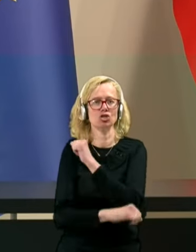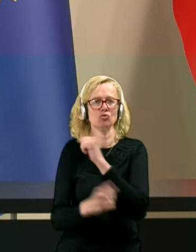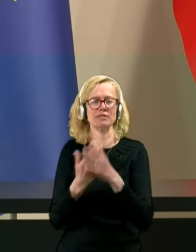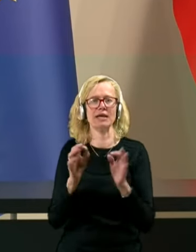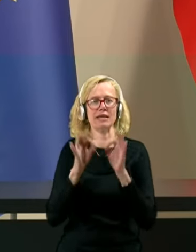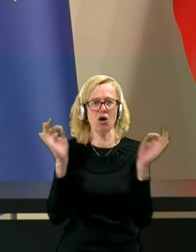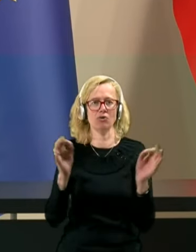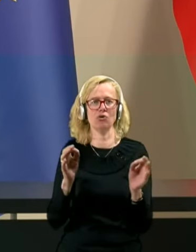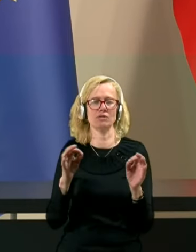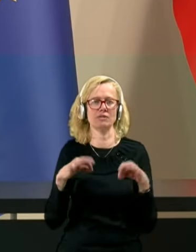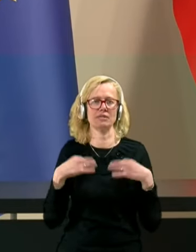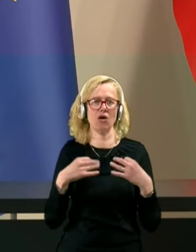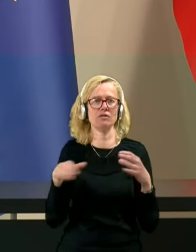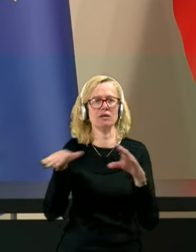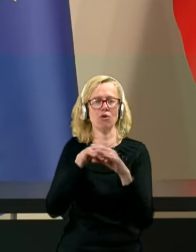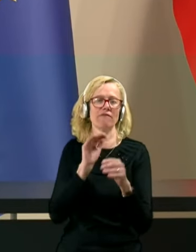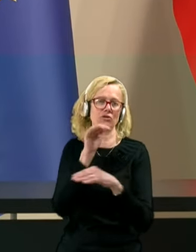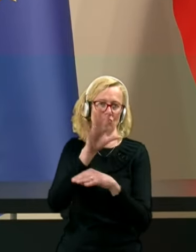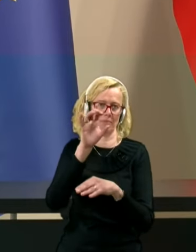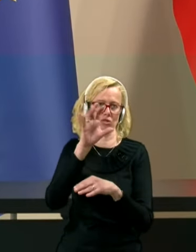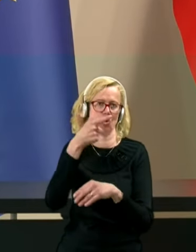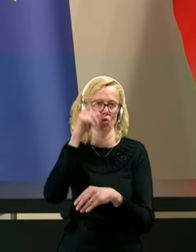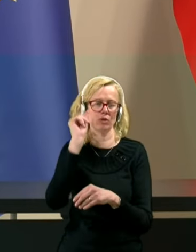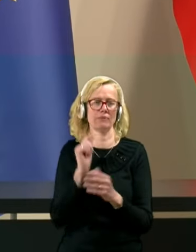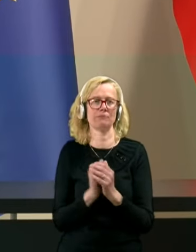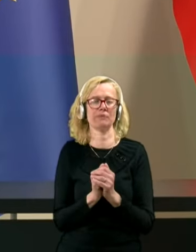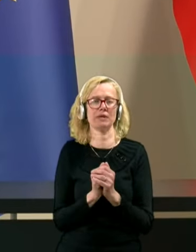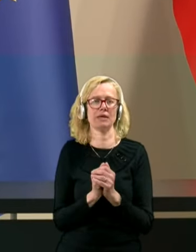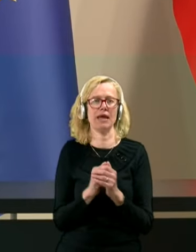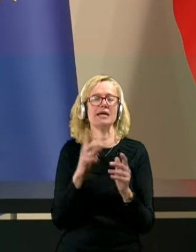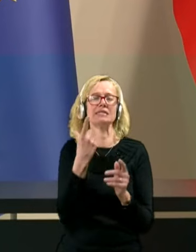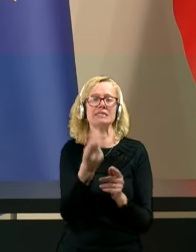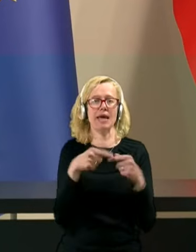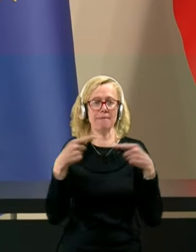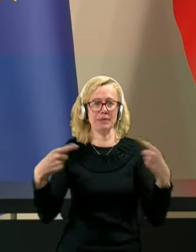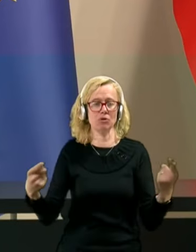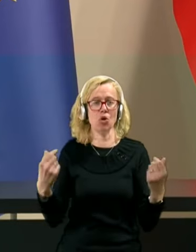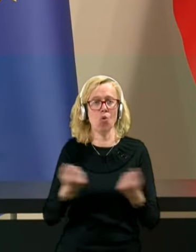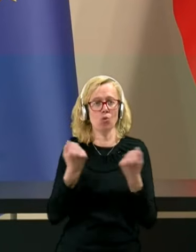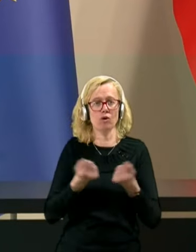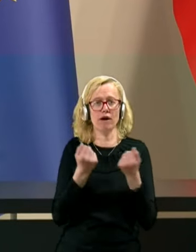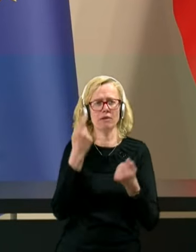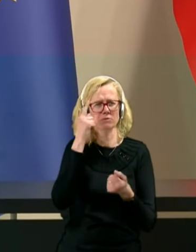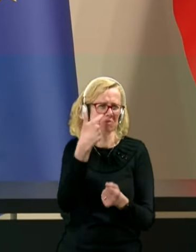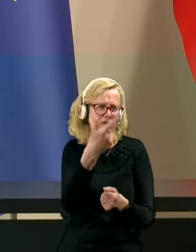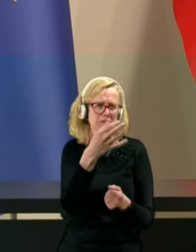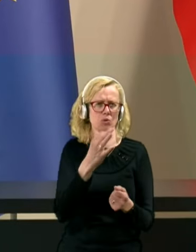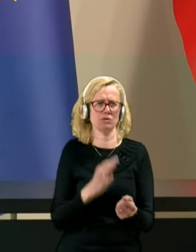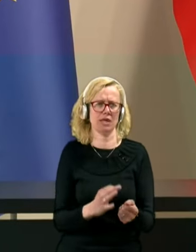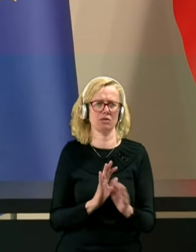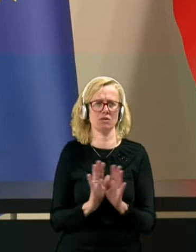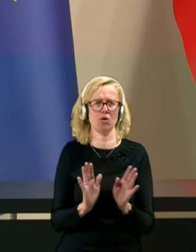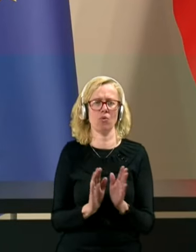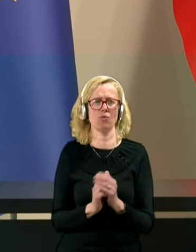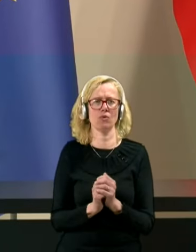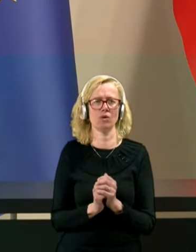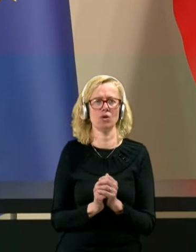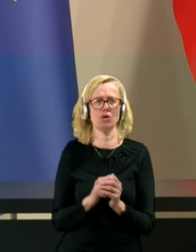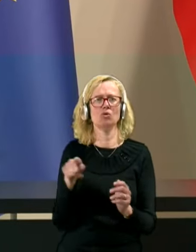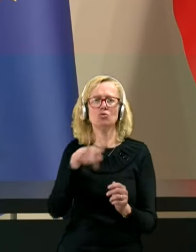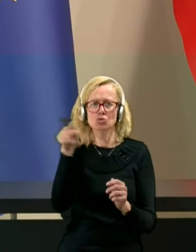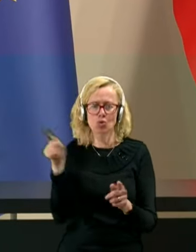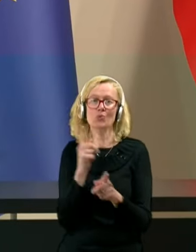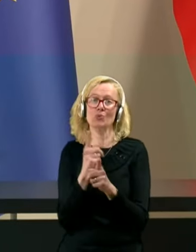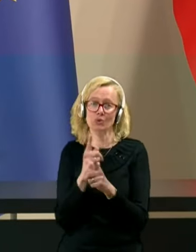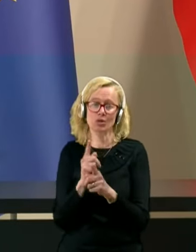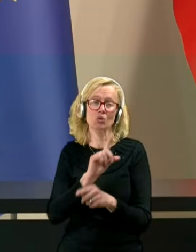več kot 500 ljudi. Z epidemijo se jih ukvarja, mislim, da 20 procentov. So tudi druge